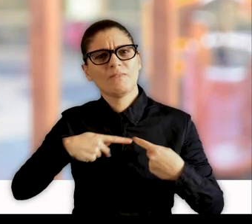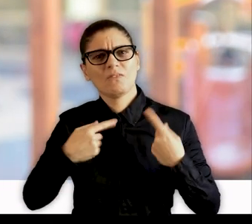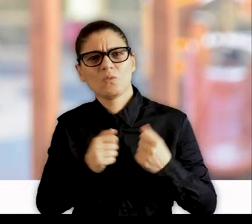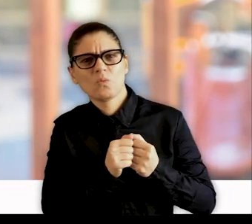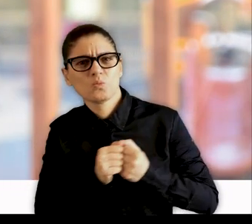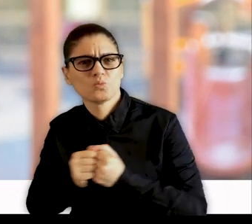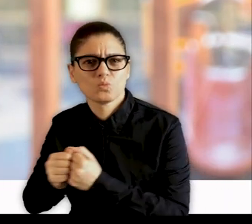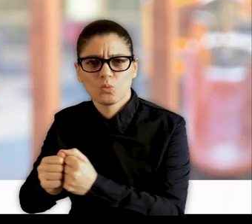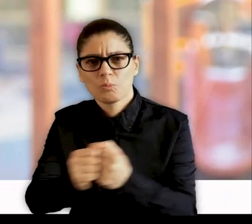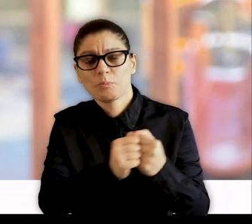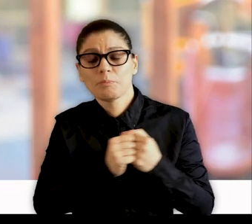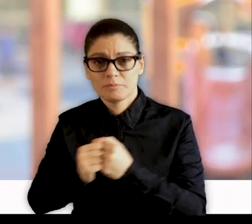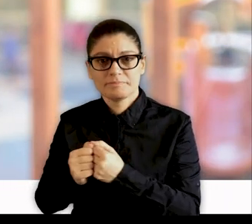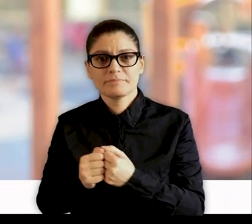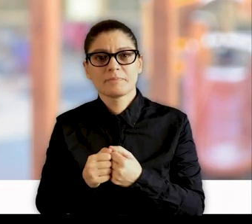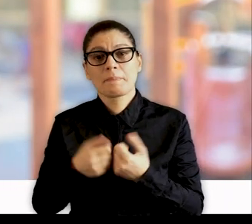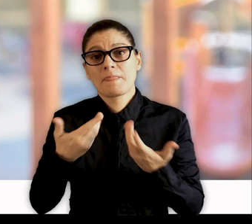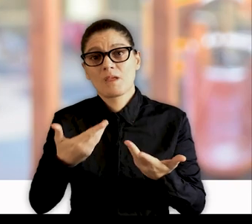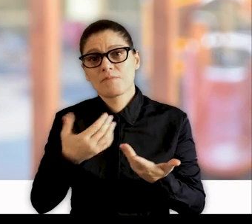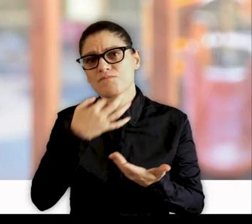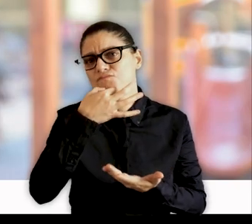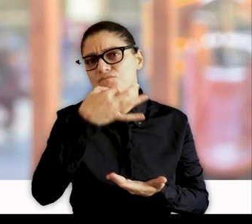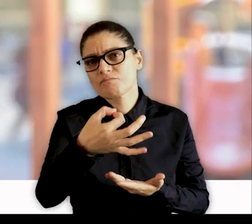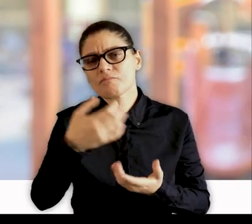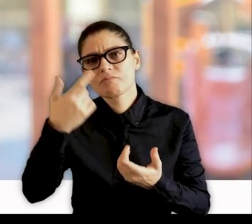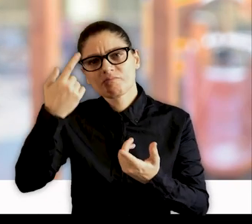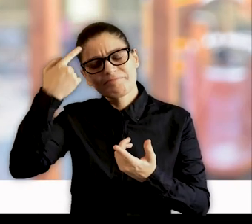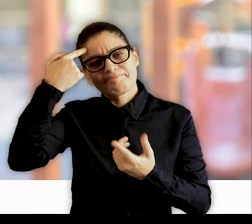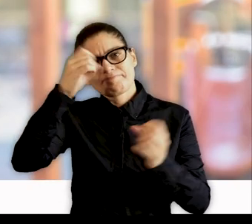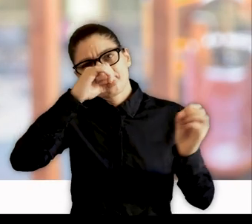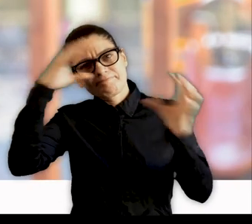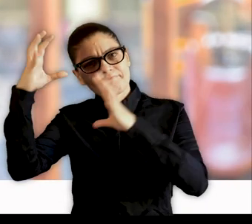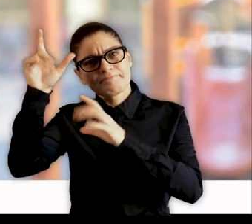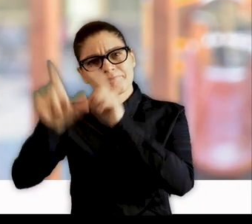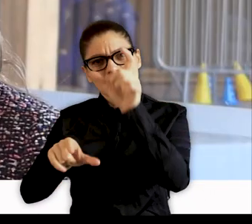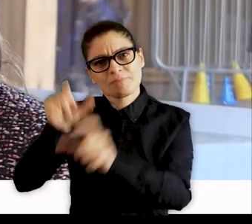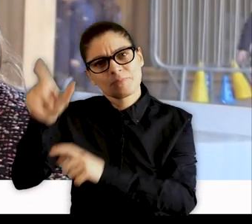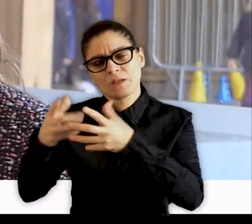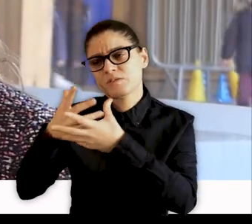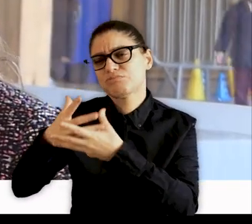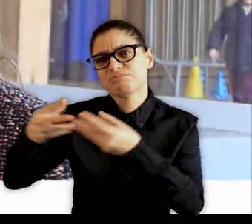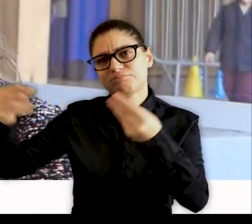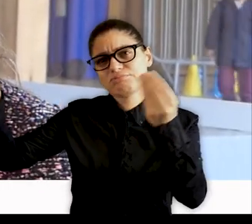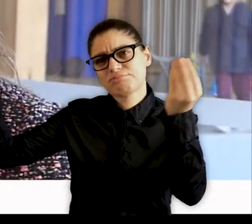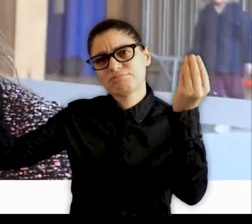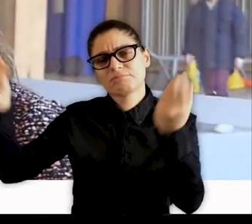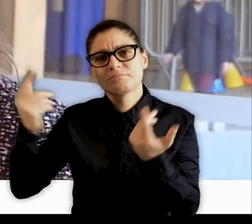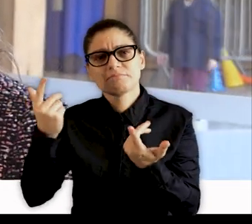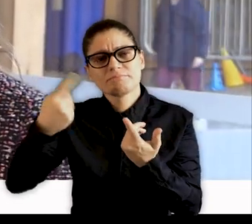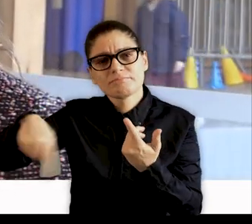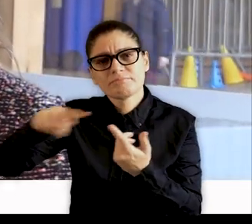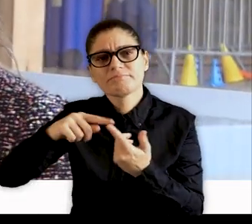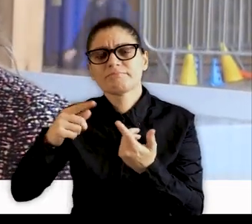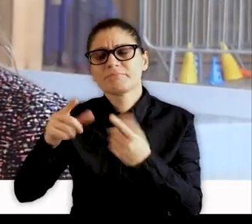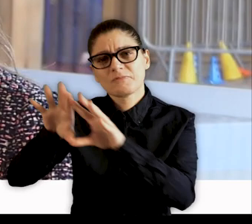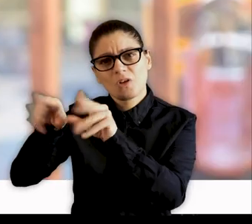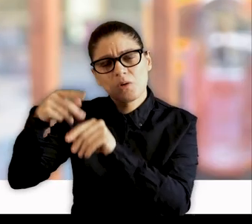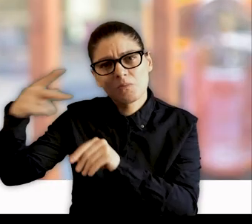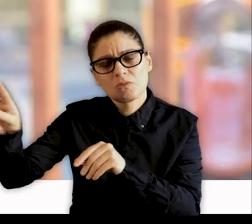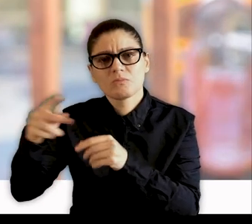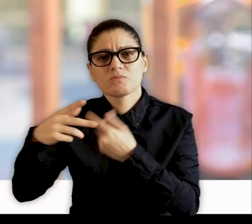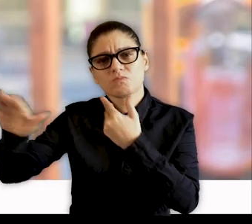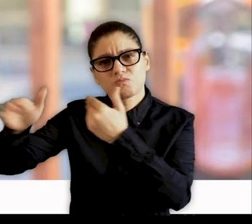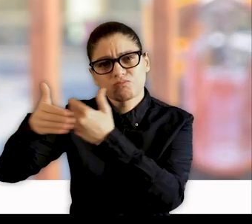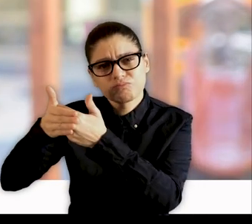plus éprouvante qui nous ait été donnée de vivre ensemble. Avec vous, je veux avoir une pensée pour ceux qui nous ont quittés,